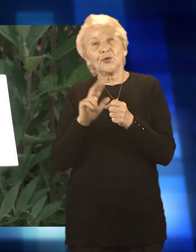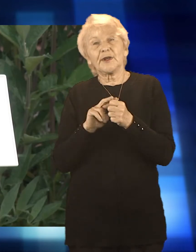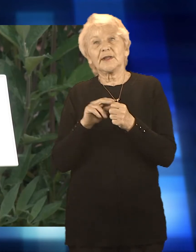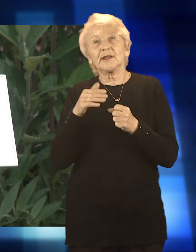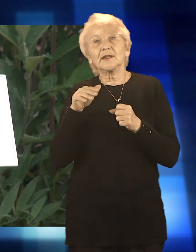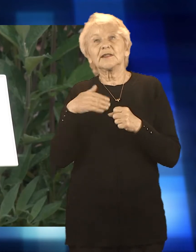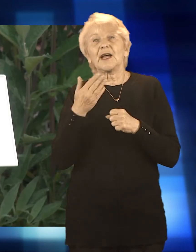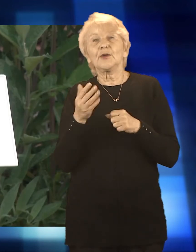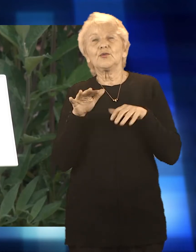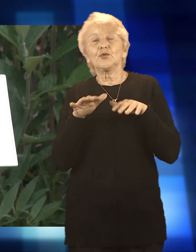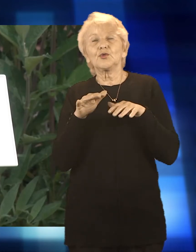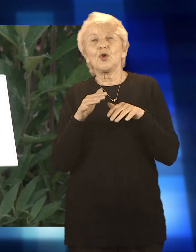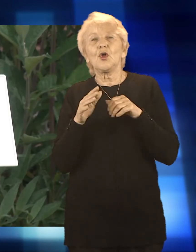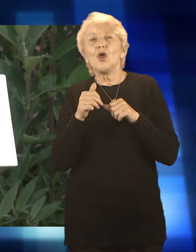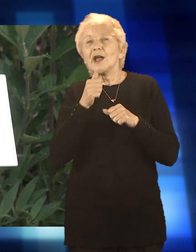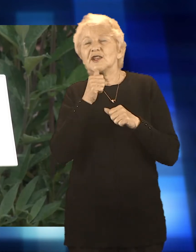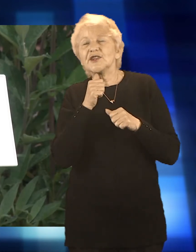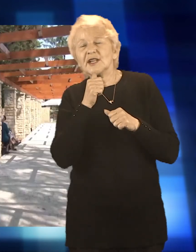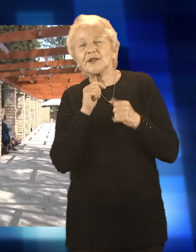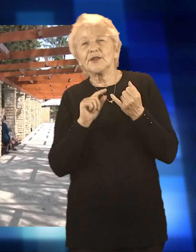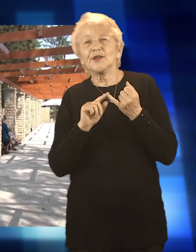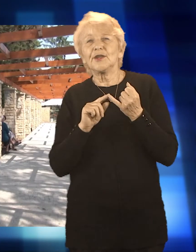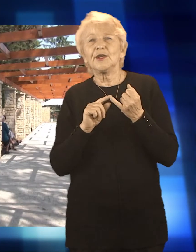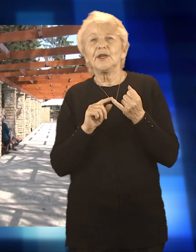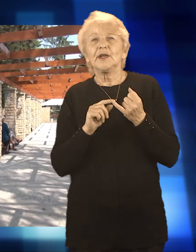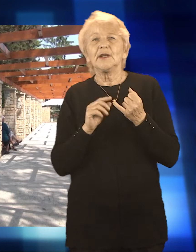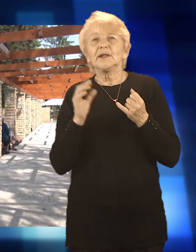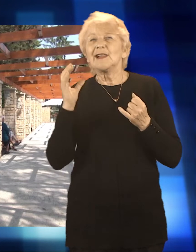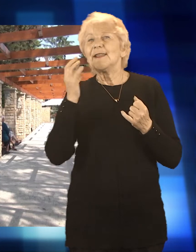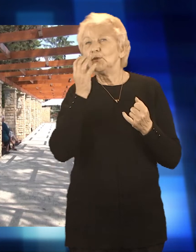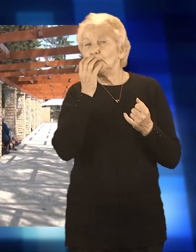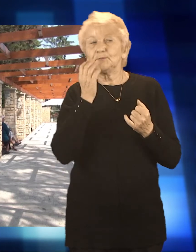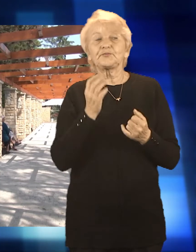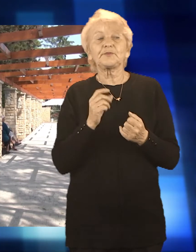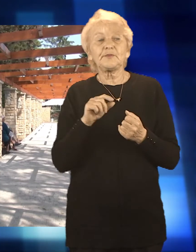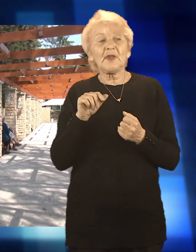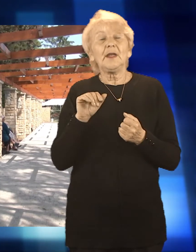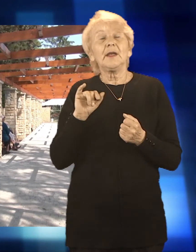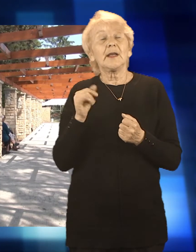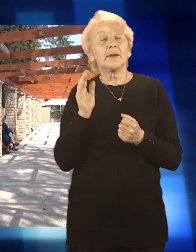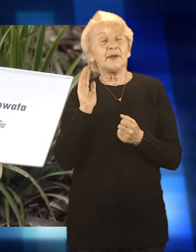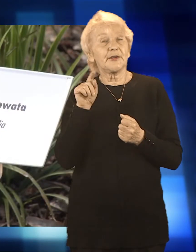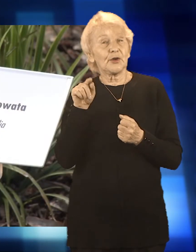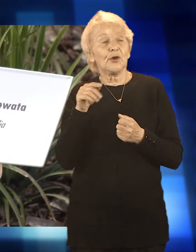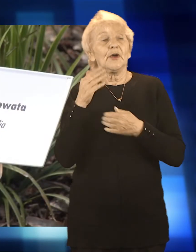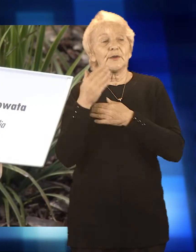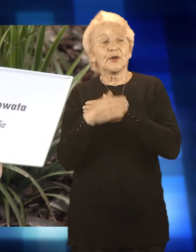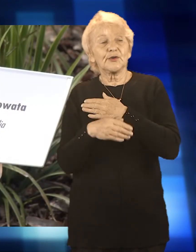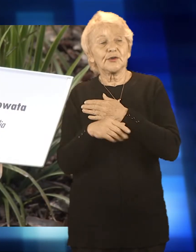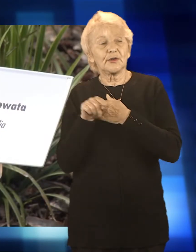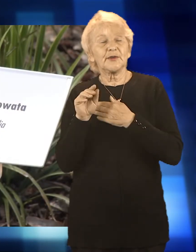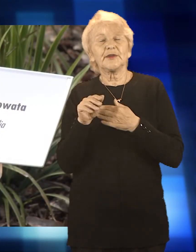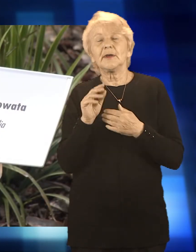jest szereg również krzewów, które faktycznie rzecz biorąc po jakimś czasie, kiedy osiągną wielkość docelową będą